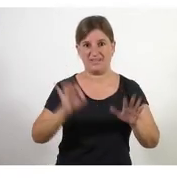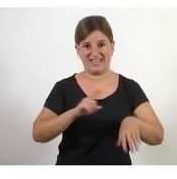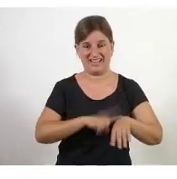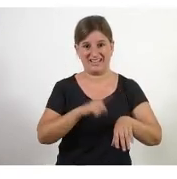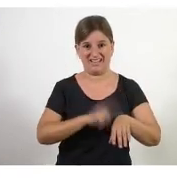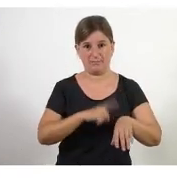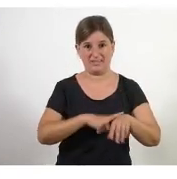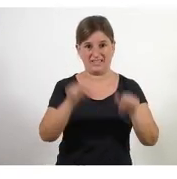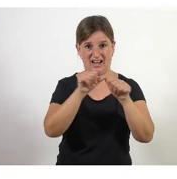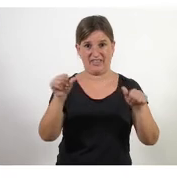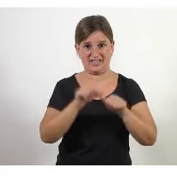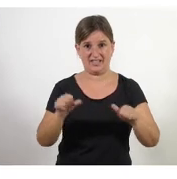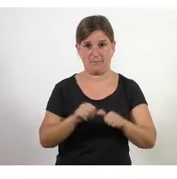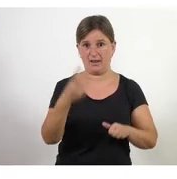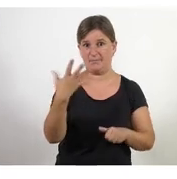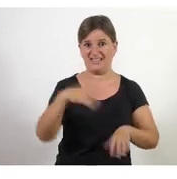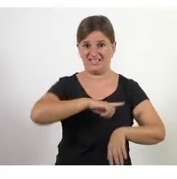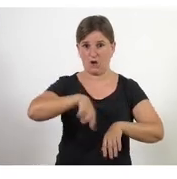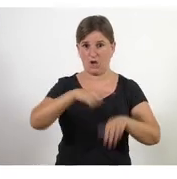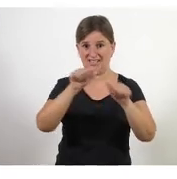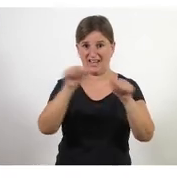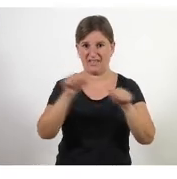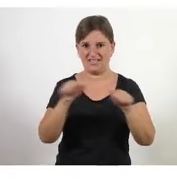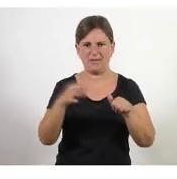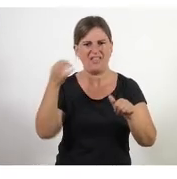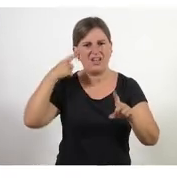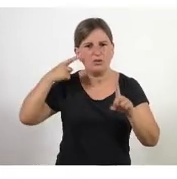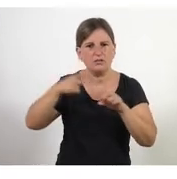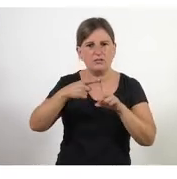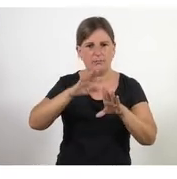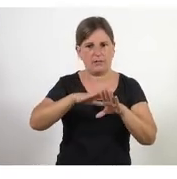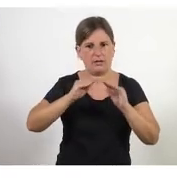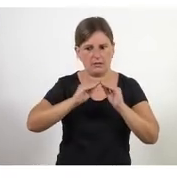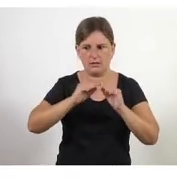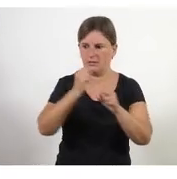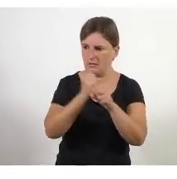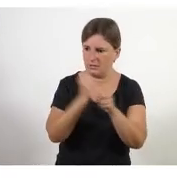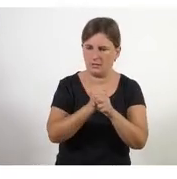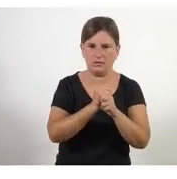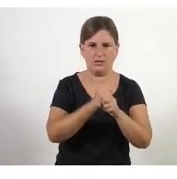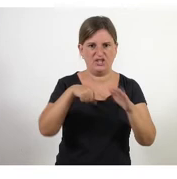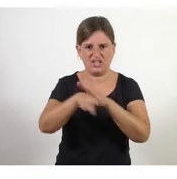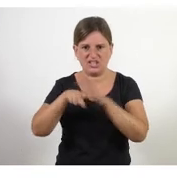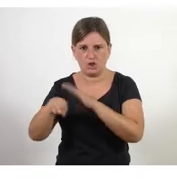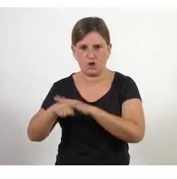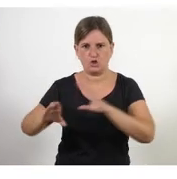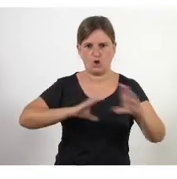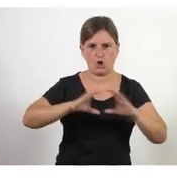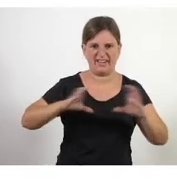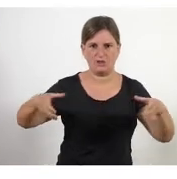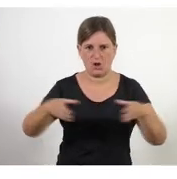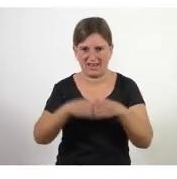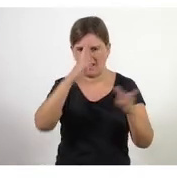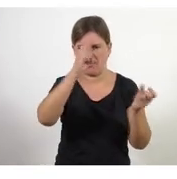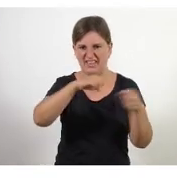setmanal com unes 25 hores a la setmana haurien de ser la part operativa el teu dia a dia tasques gestions coordinació de l'equip